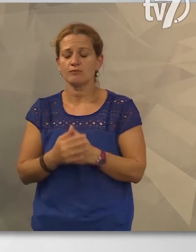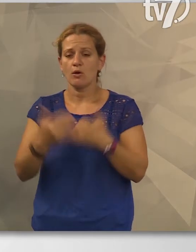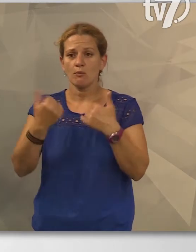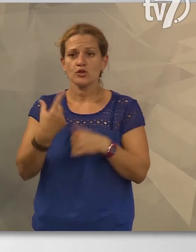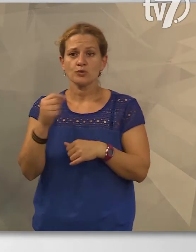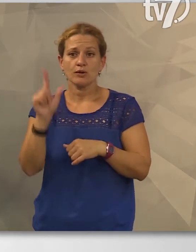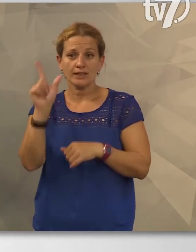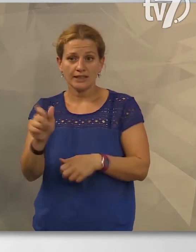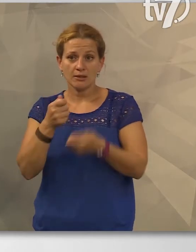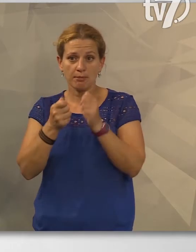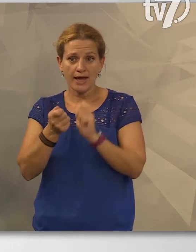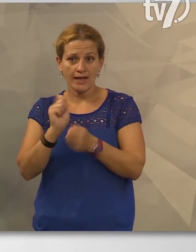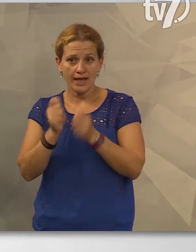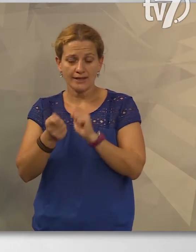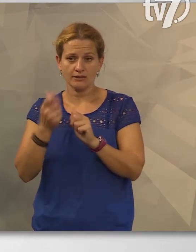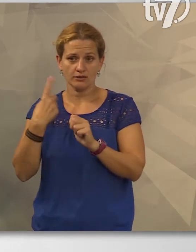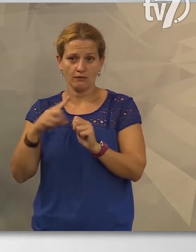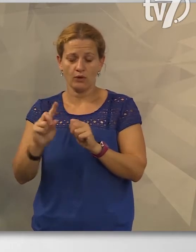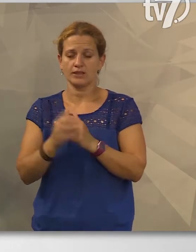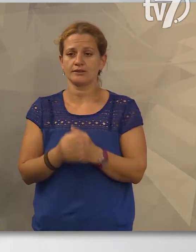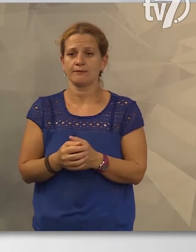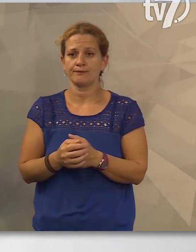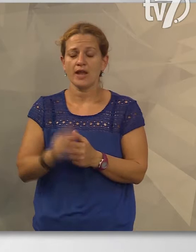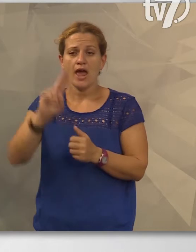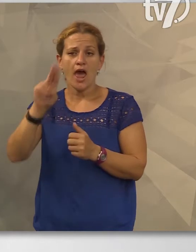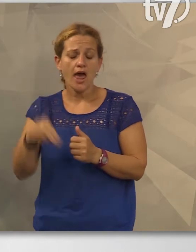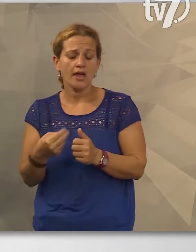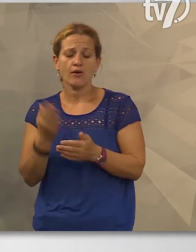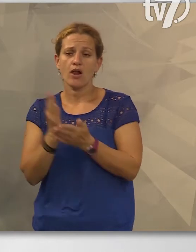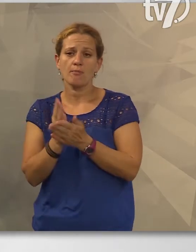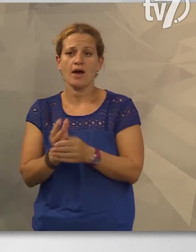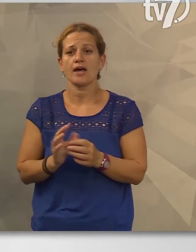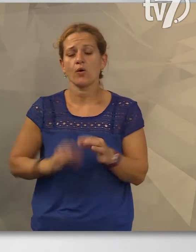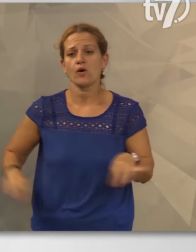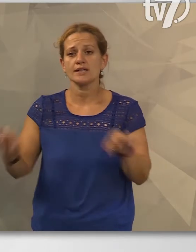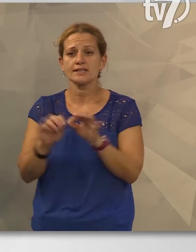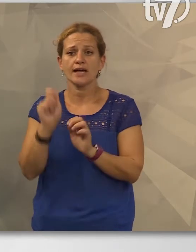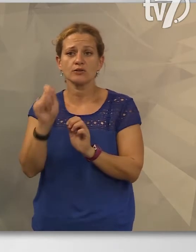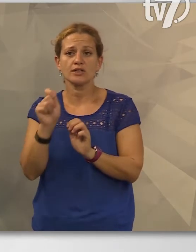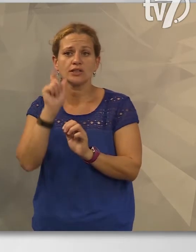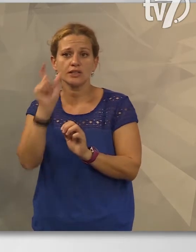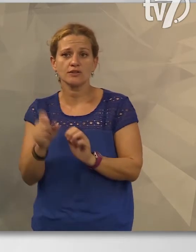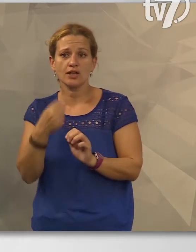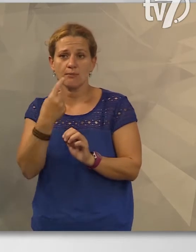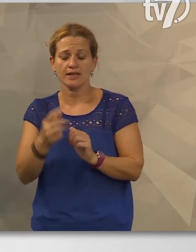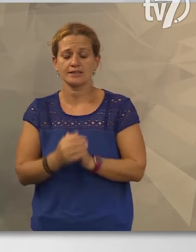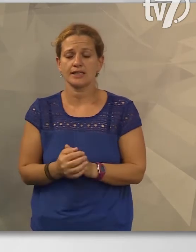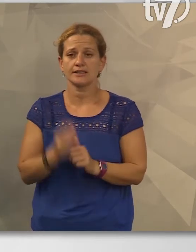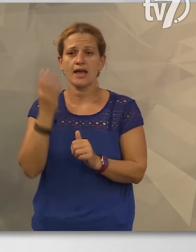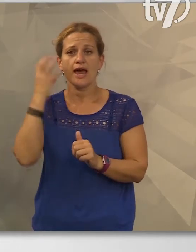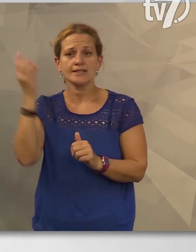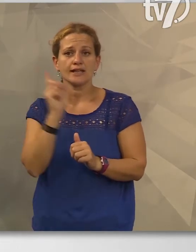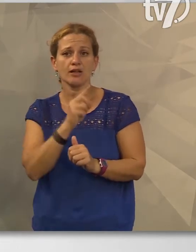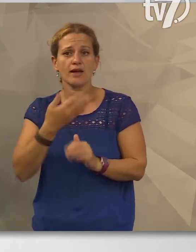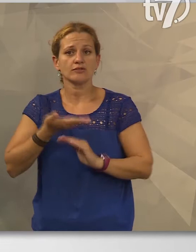22 pályázati lehetőség állt rendelkezésre. Erről már a térség országgyűlési képviselője beszélt. Herceg